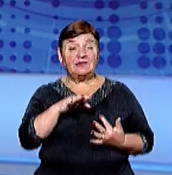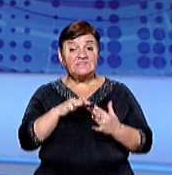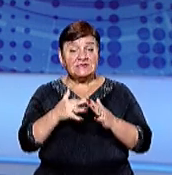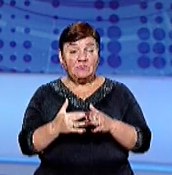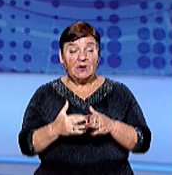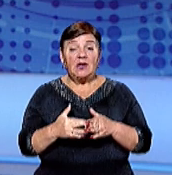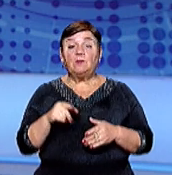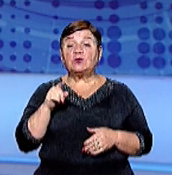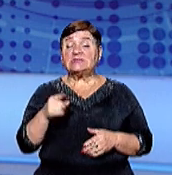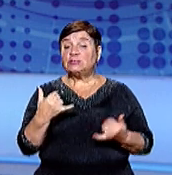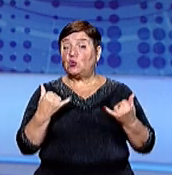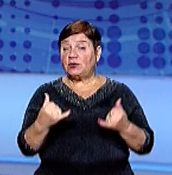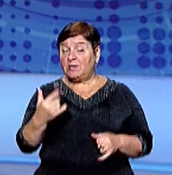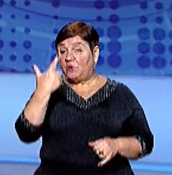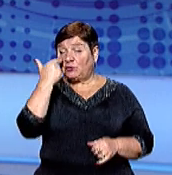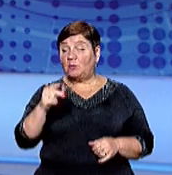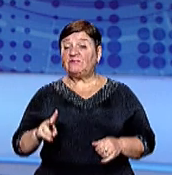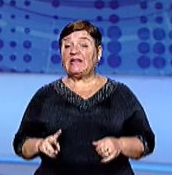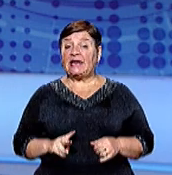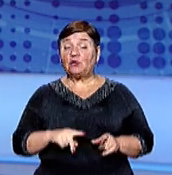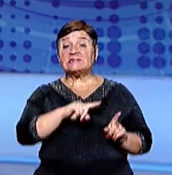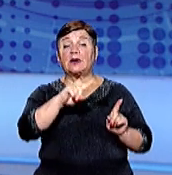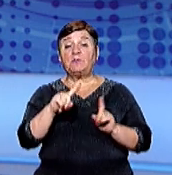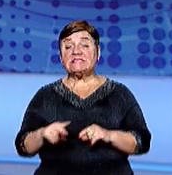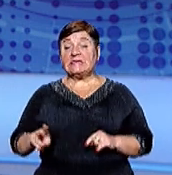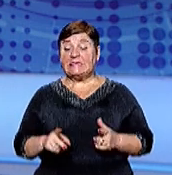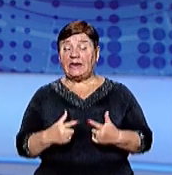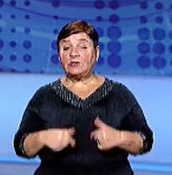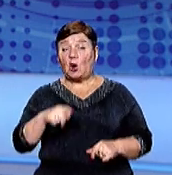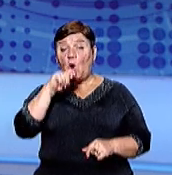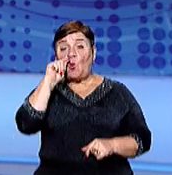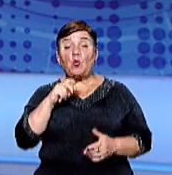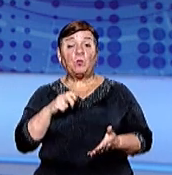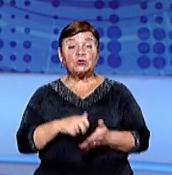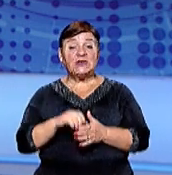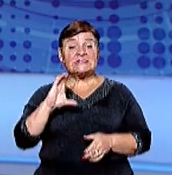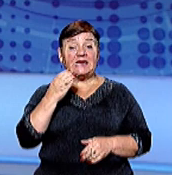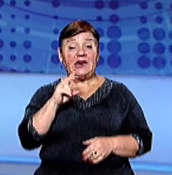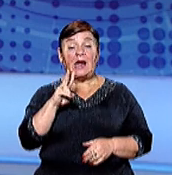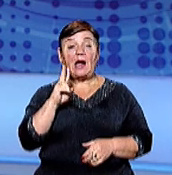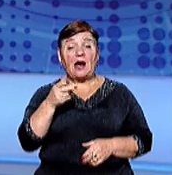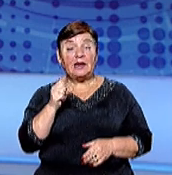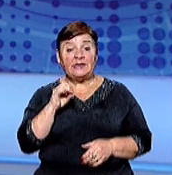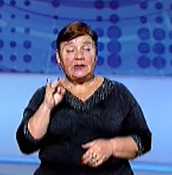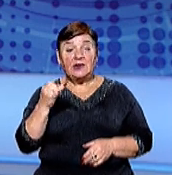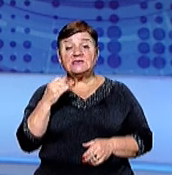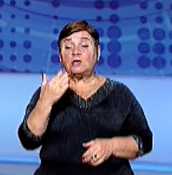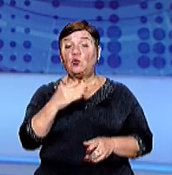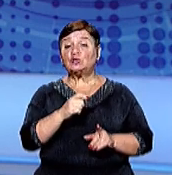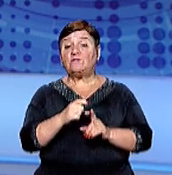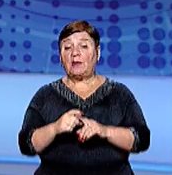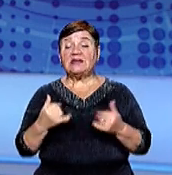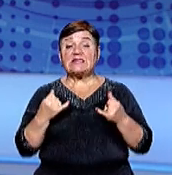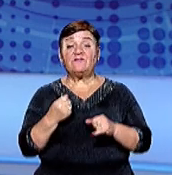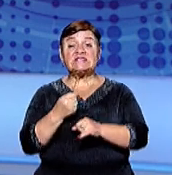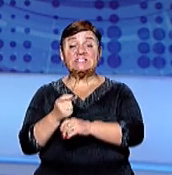сьогодні нашим кореспондентам повідомив директор Закарпатської дирекції «Укорпошти» Сергій Калій За його словами, зараз